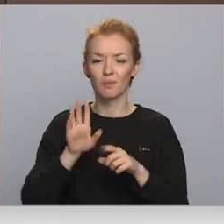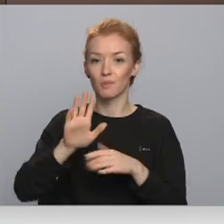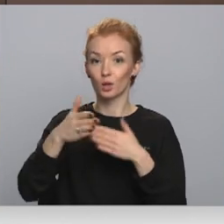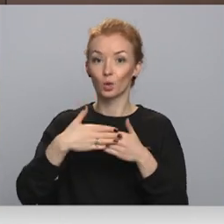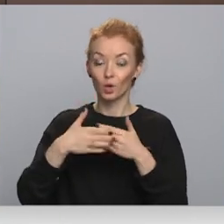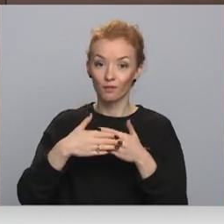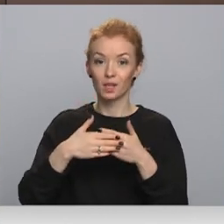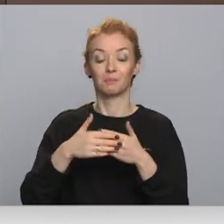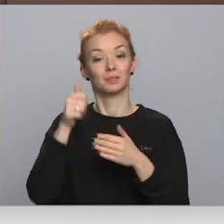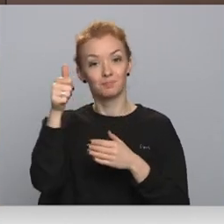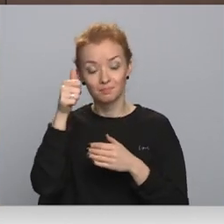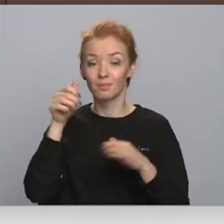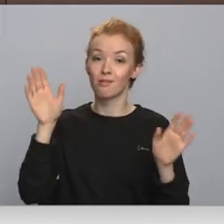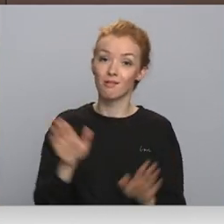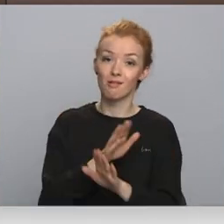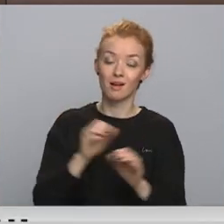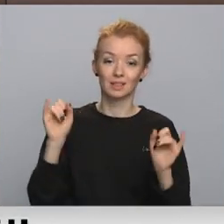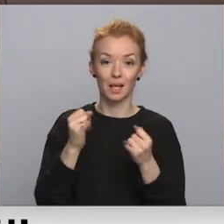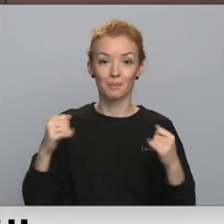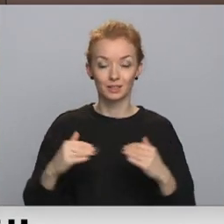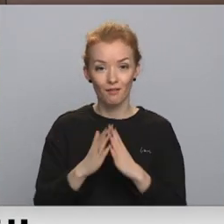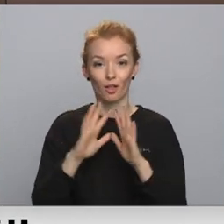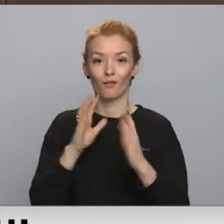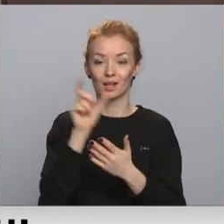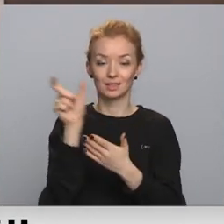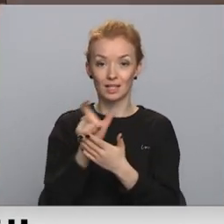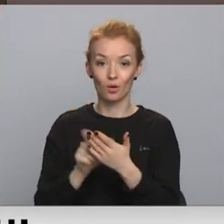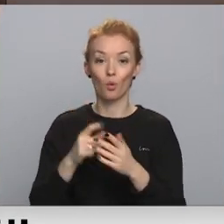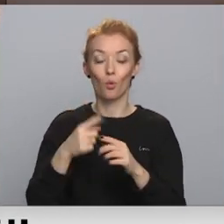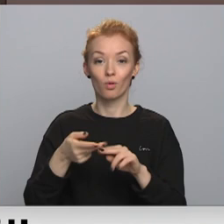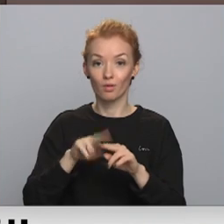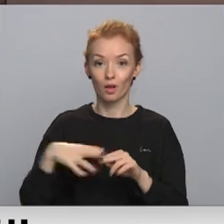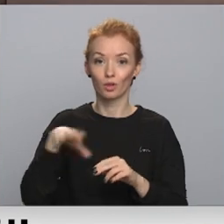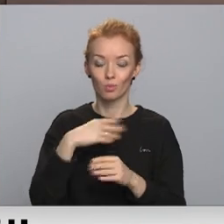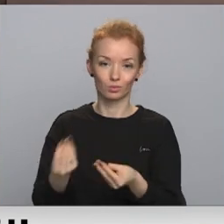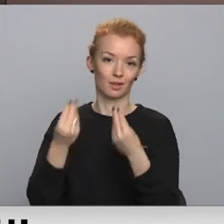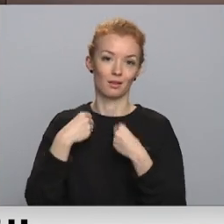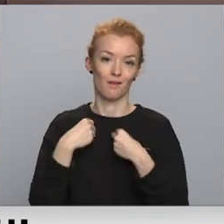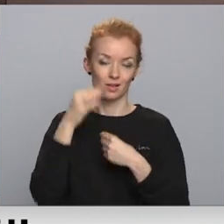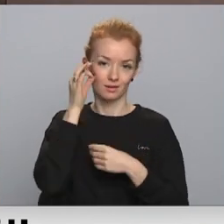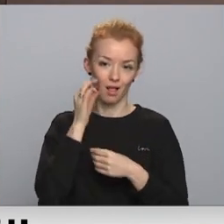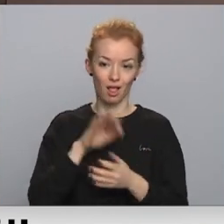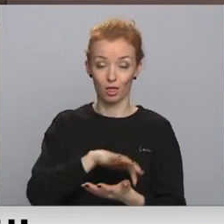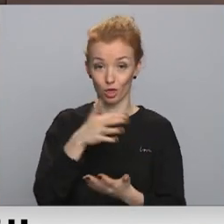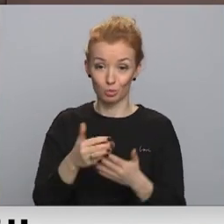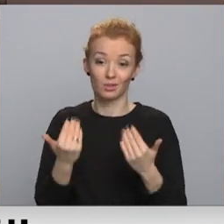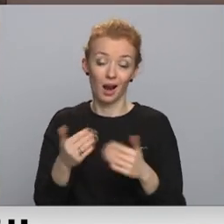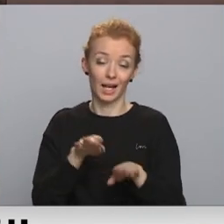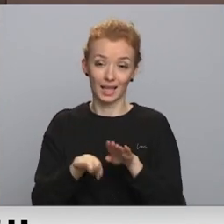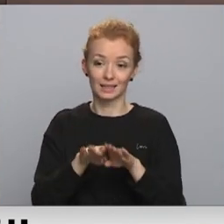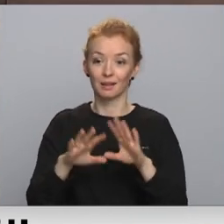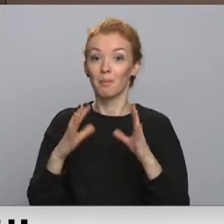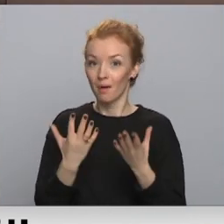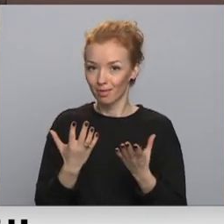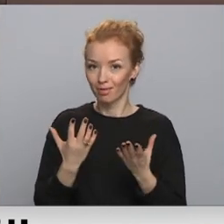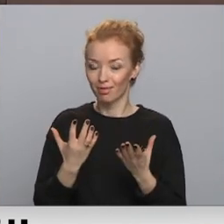pieejot, vai mēs dziedājām dziesmas, ziemas, svētku vai pantiņas skaitījām. tāpat to mums arī devas saldums. Nu, ļoti jau kaut kas līdzīgs ir, protams. Bet